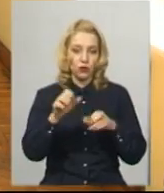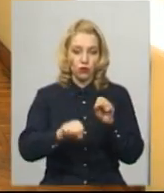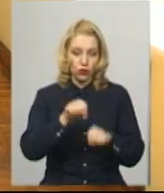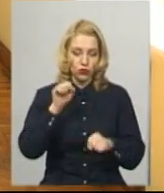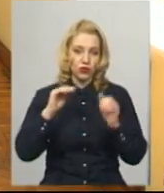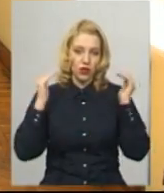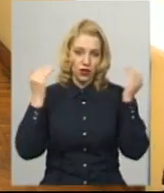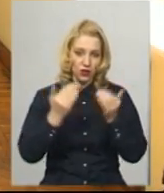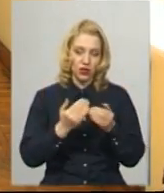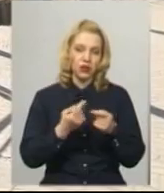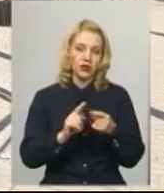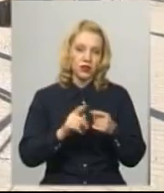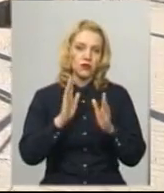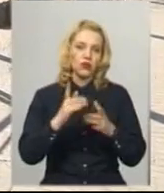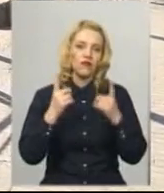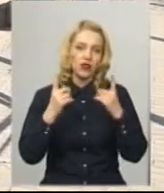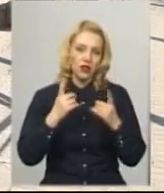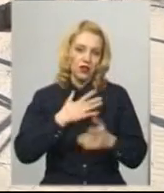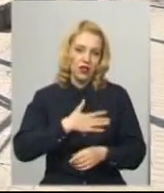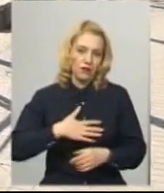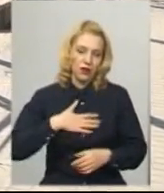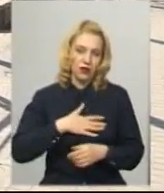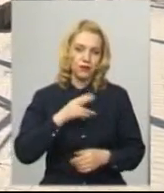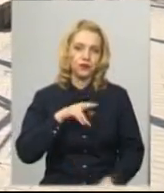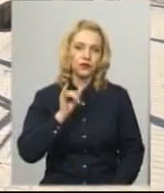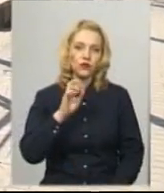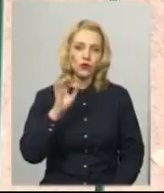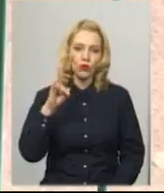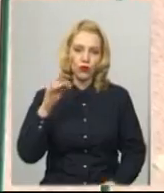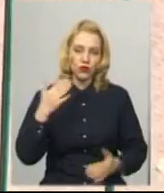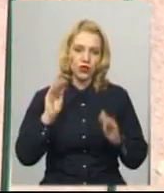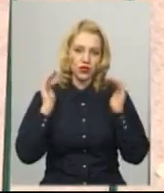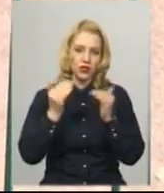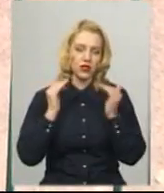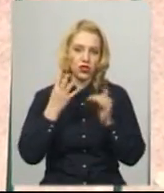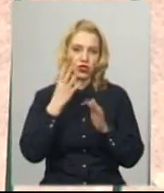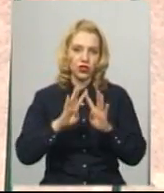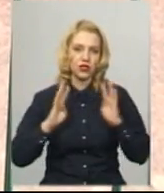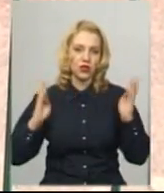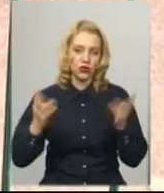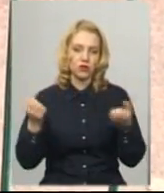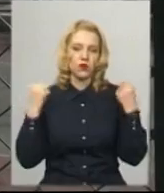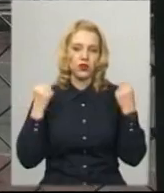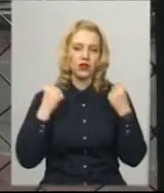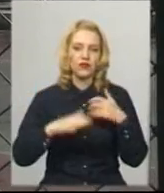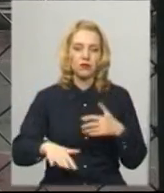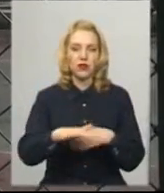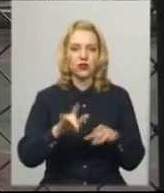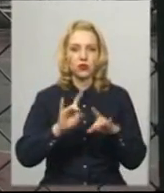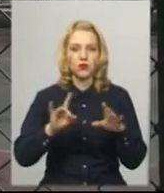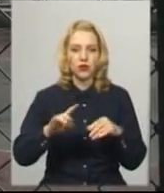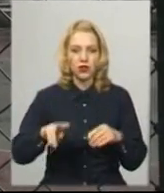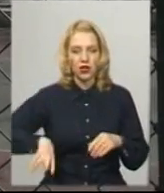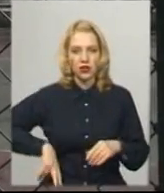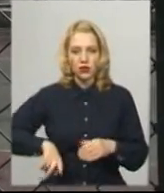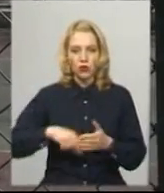наражають себе на дуже великі неприємності. У мікрорайоні Дубове вже закриті чотири загороджені спортивні майданчики, розповідає директор комунального